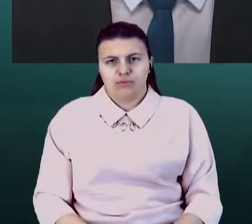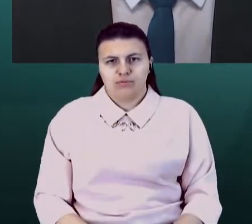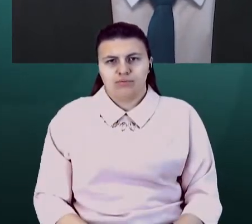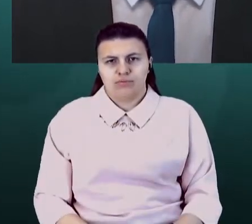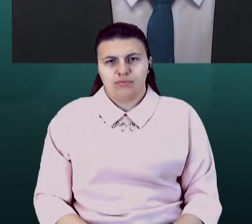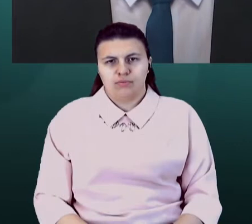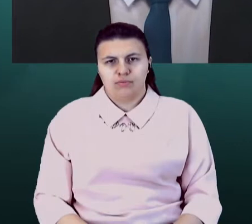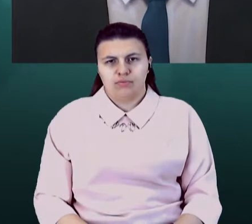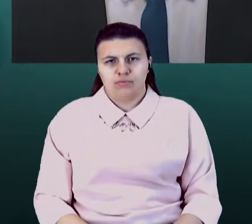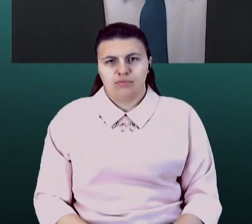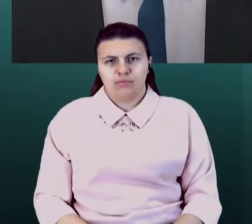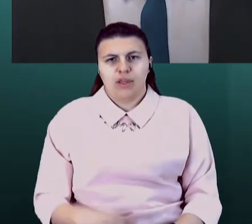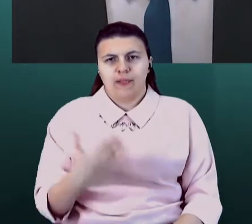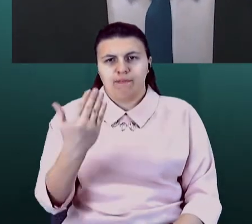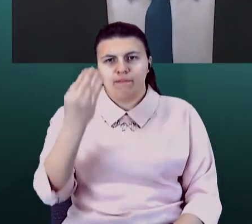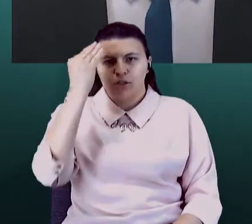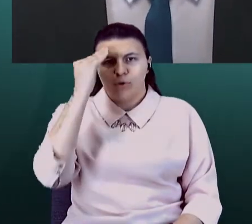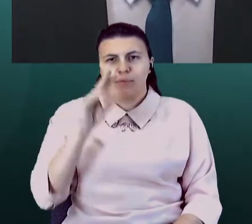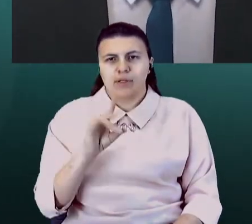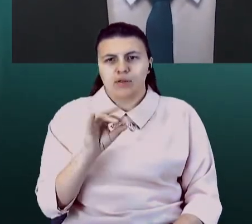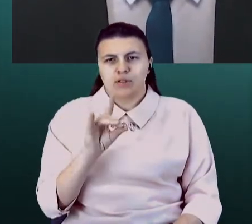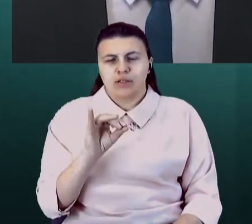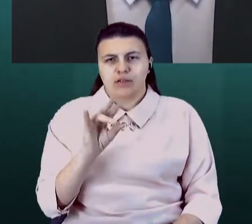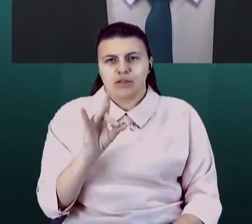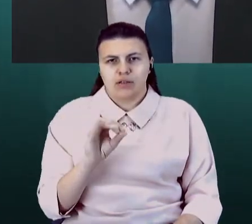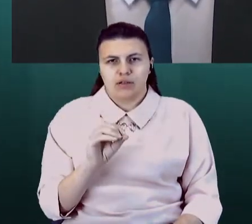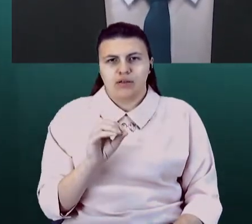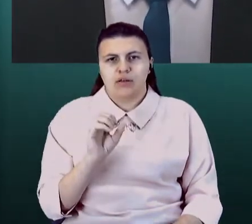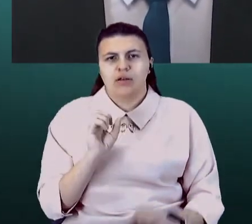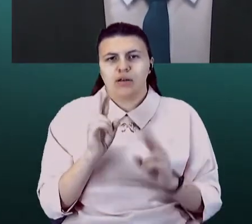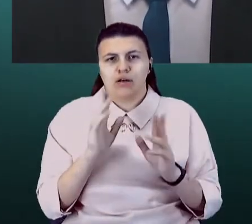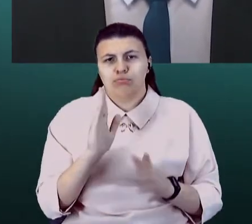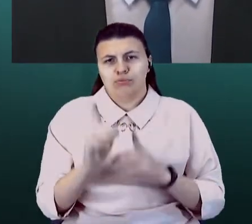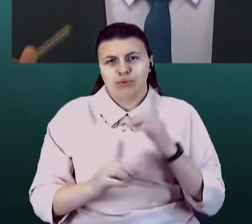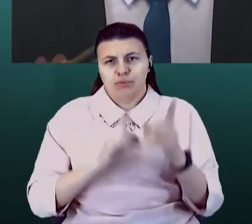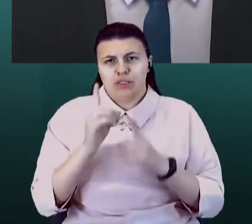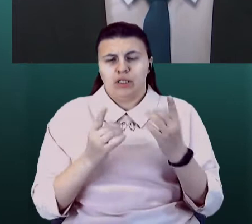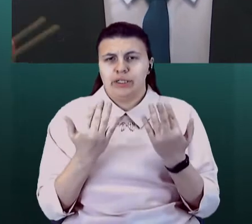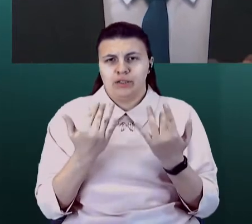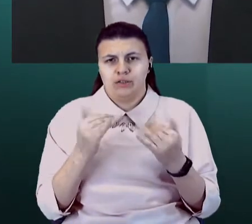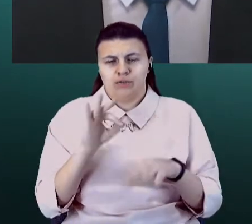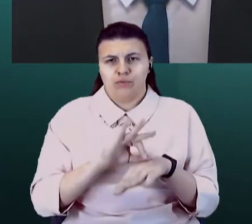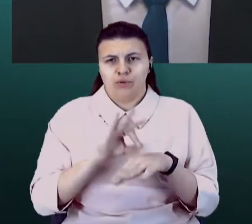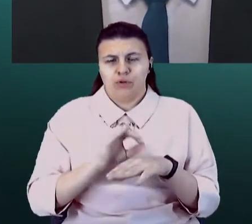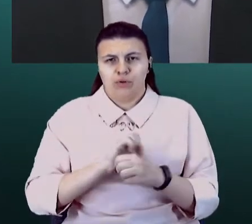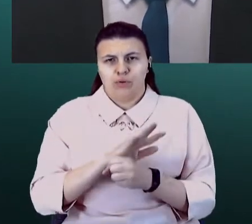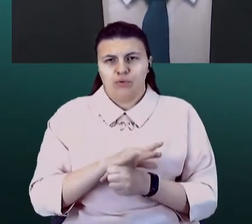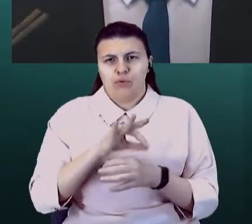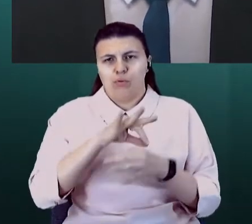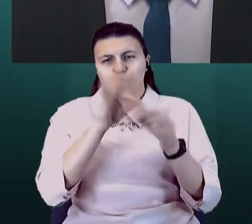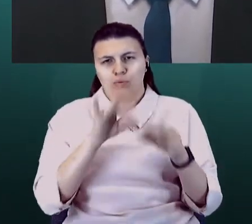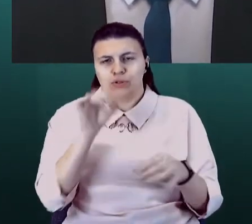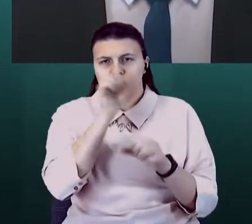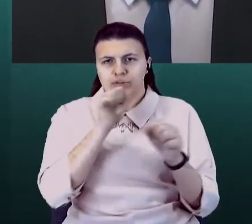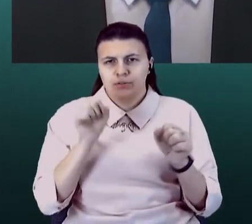На Ваш погляд, пане Оксандре, яким чином буде змінюватися кількість хворих на коронавірус протягом осені-зими? Адже